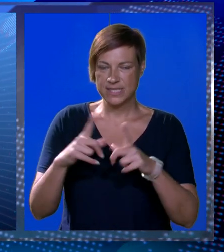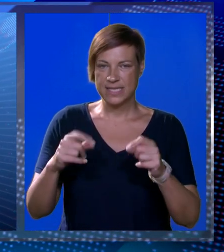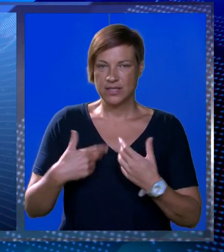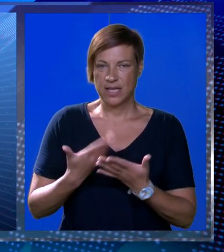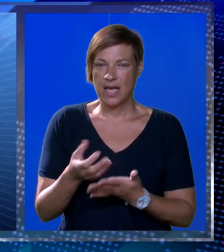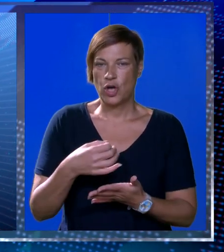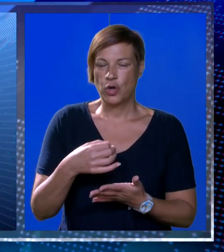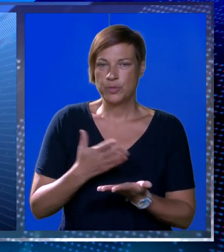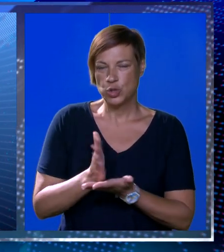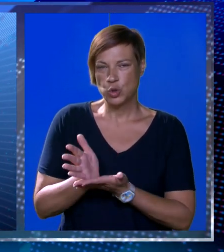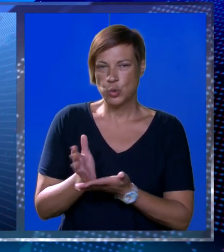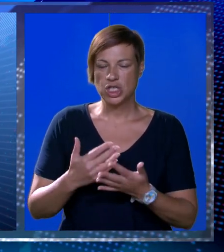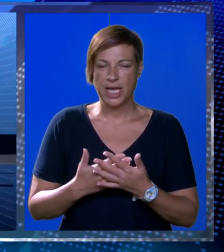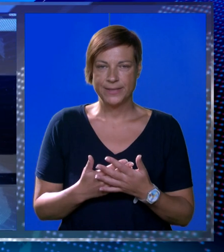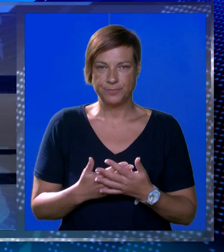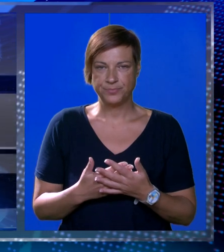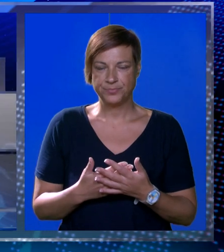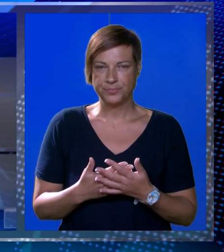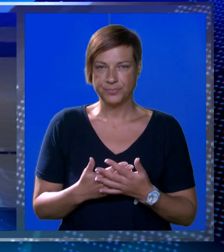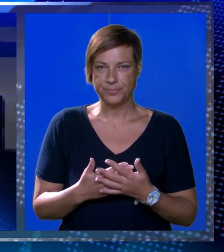institucije kao općinom slučaju.